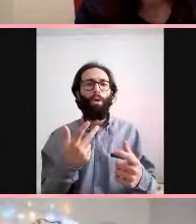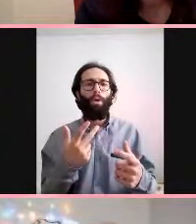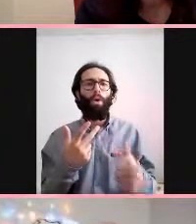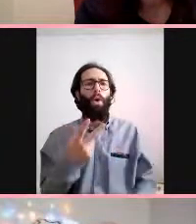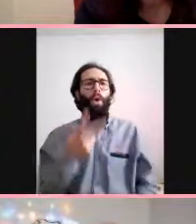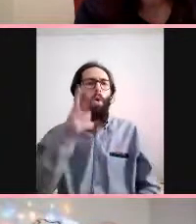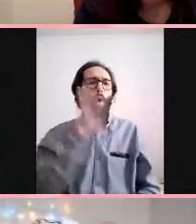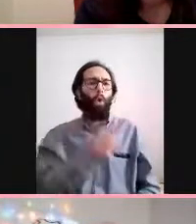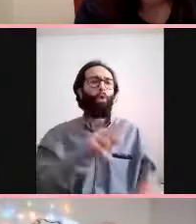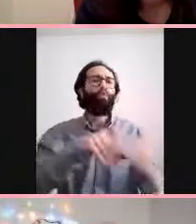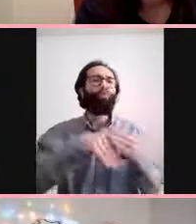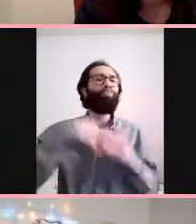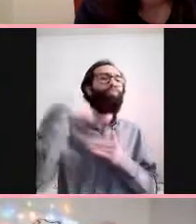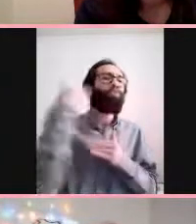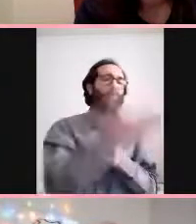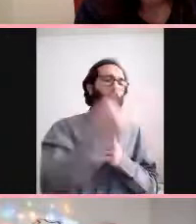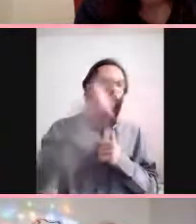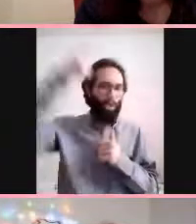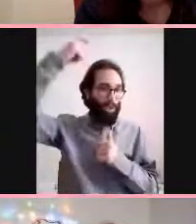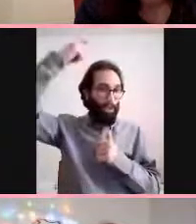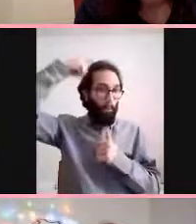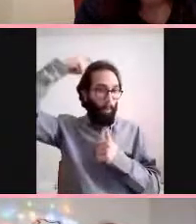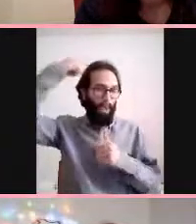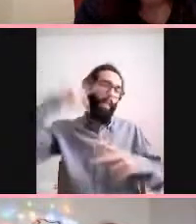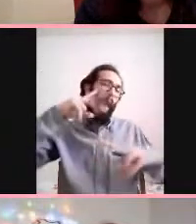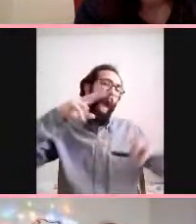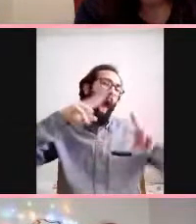ilgili tartışmalarda da yeri var mı?